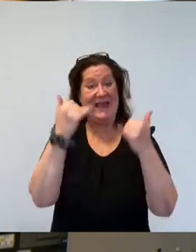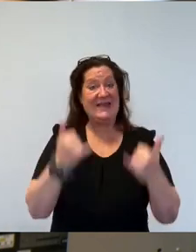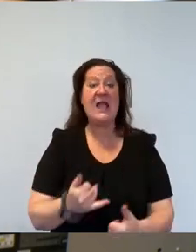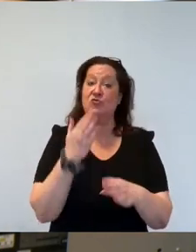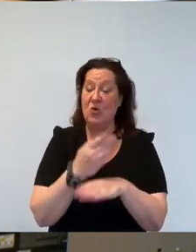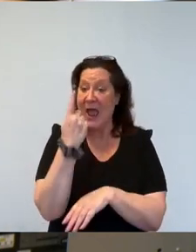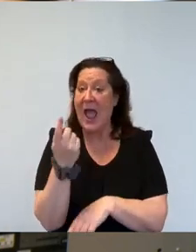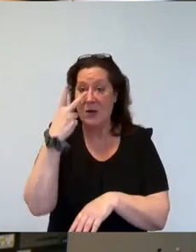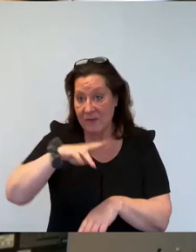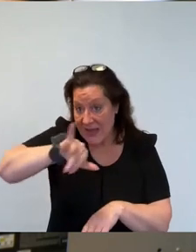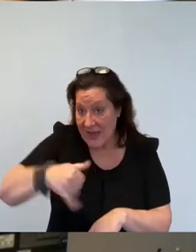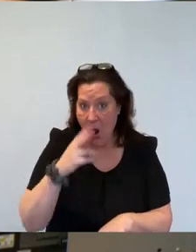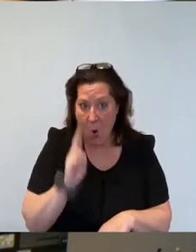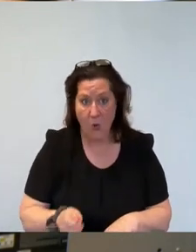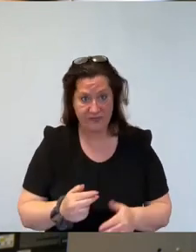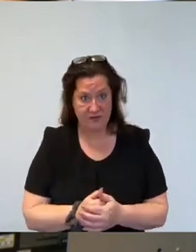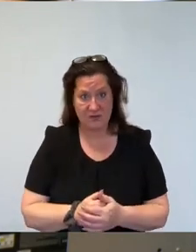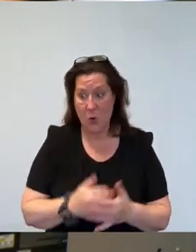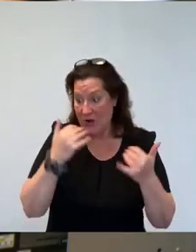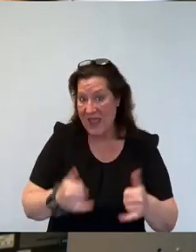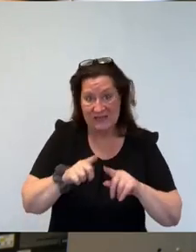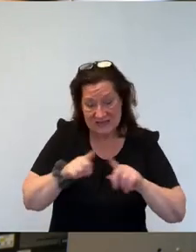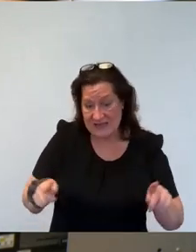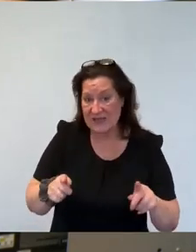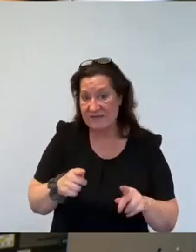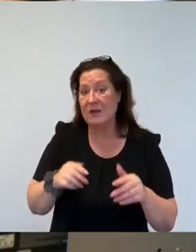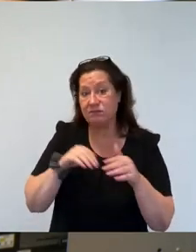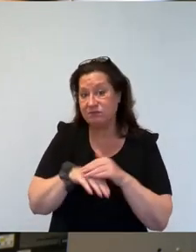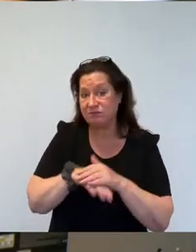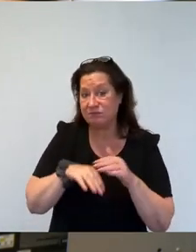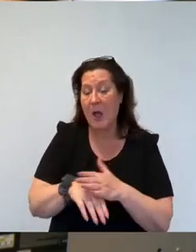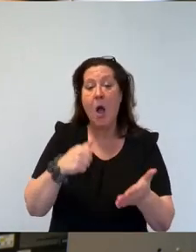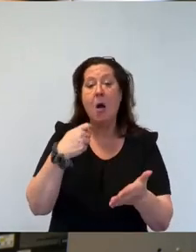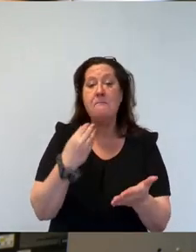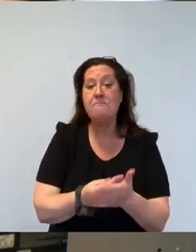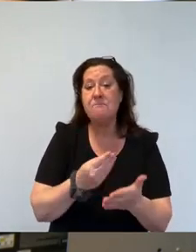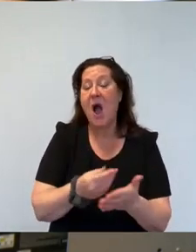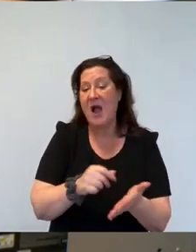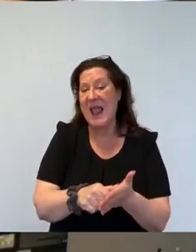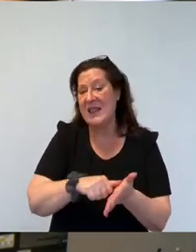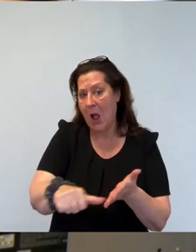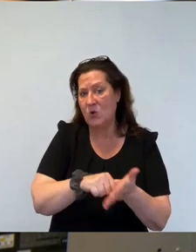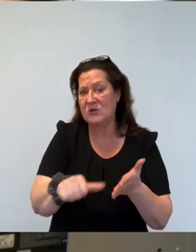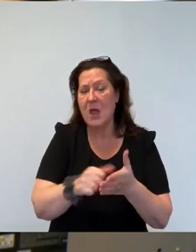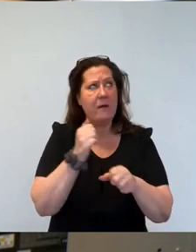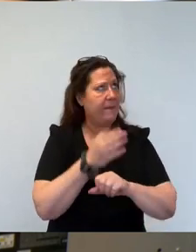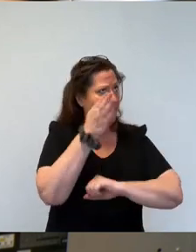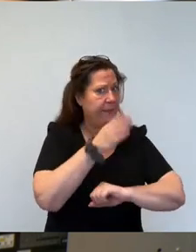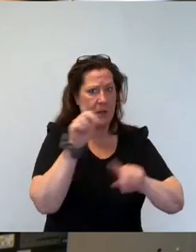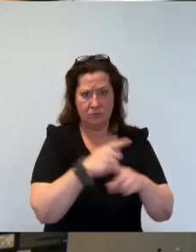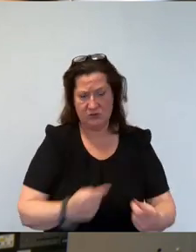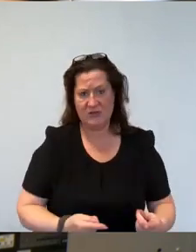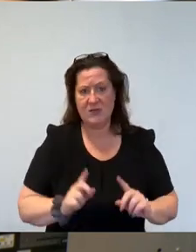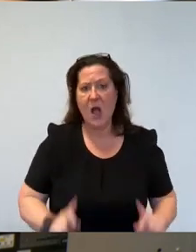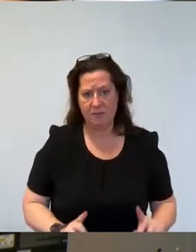sie nicht mit den tatsächlich ziemlich antiquiert daherkommenden Bargeldauszahlungen im Amt mehr hantieren müssen. Aber wir